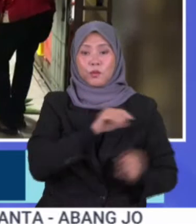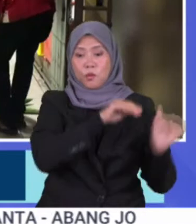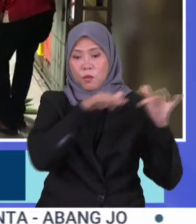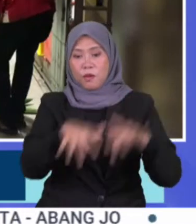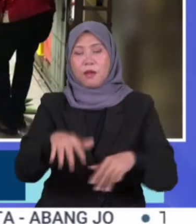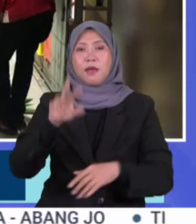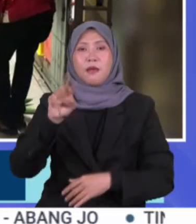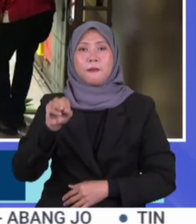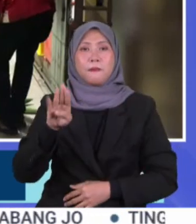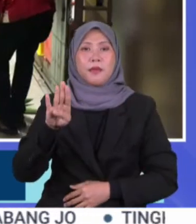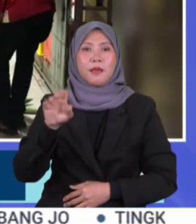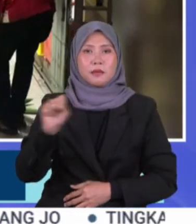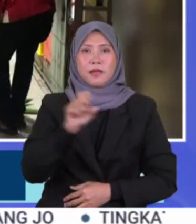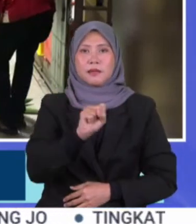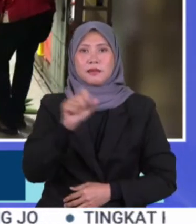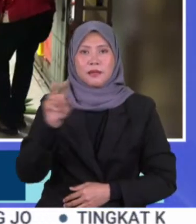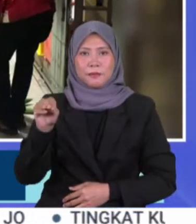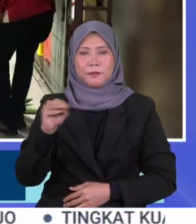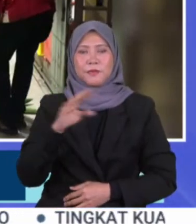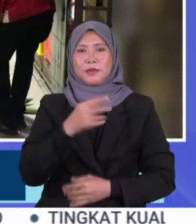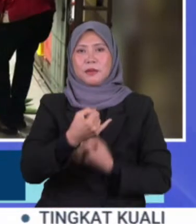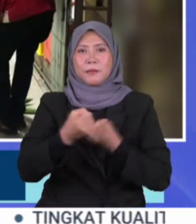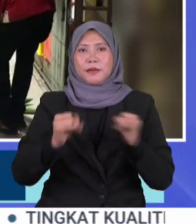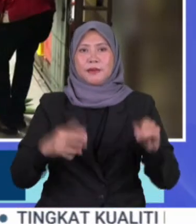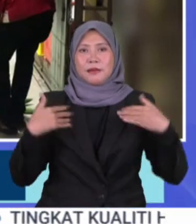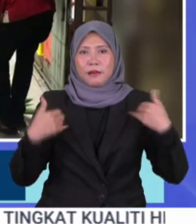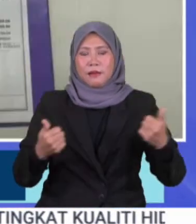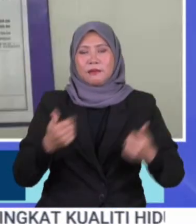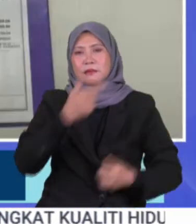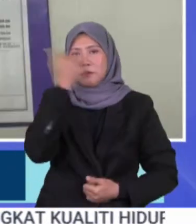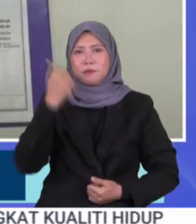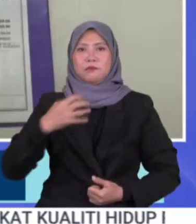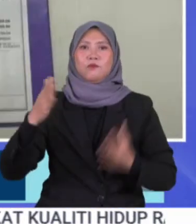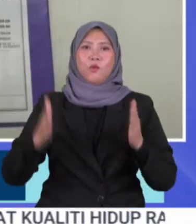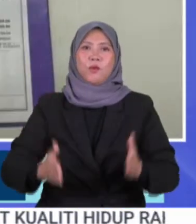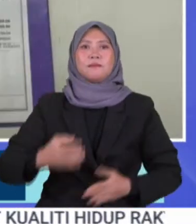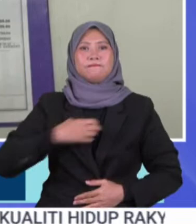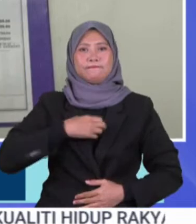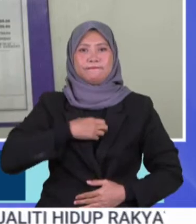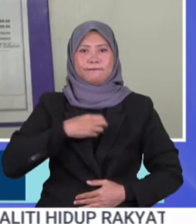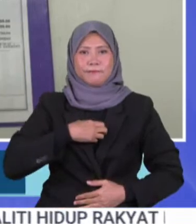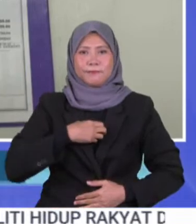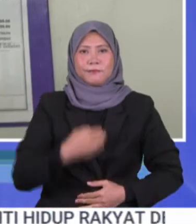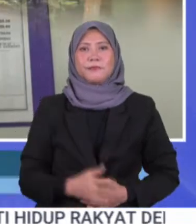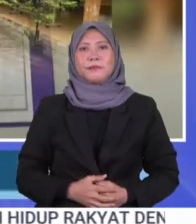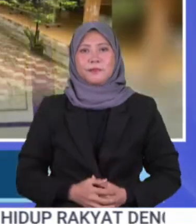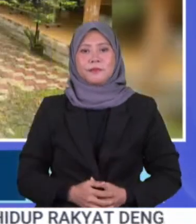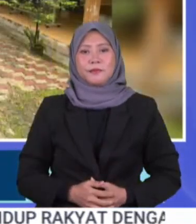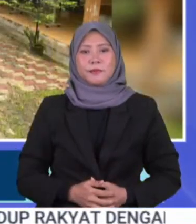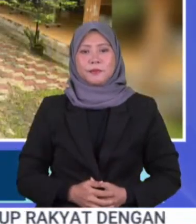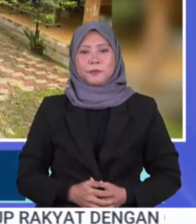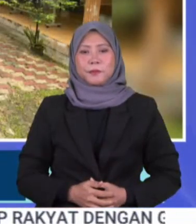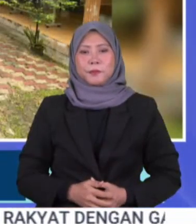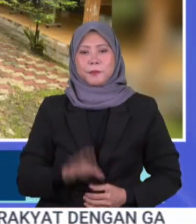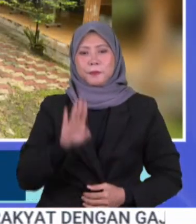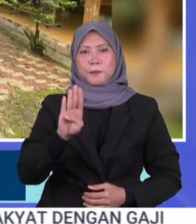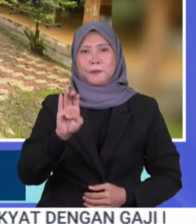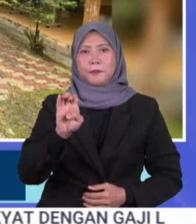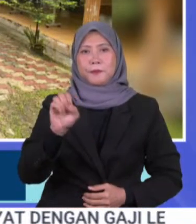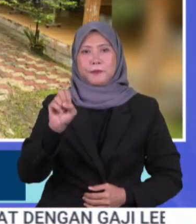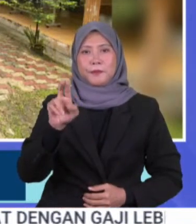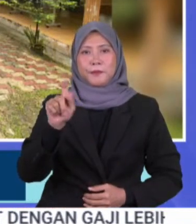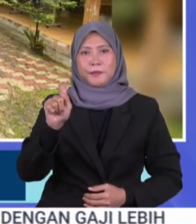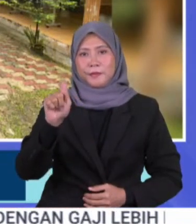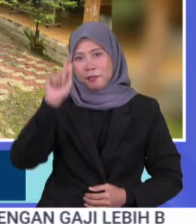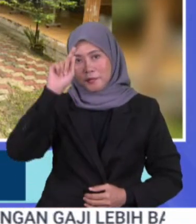MBS, SSM dan Jabatan Kesihatan hasil aduan orang awam Baik di Besut Terengganu,